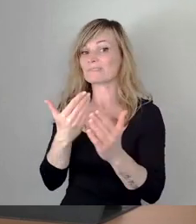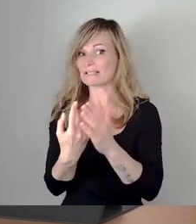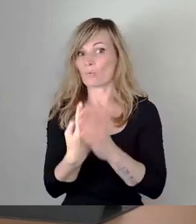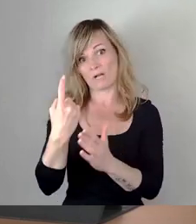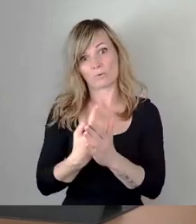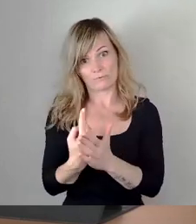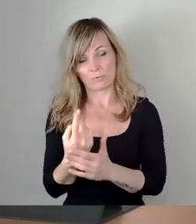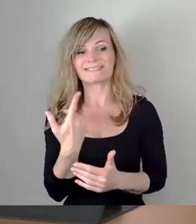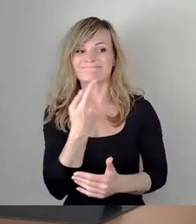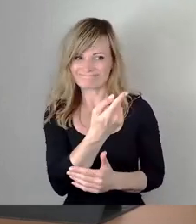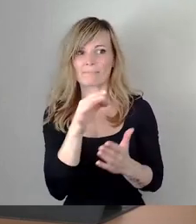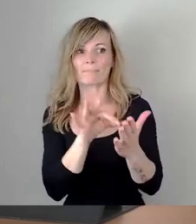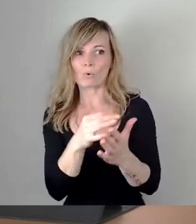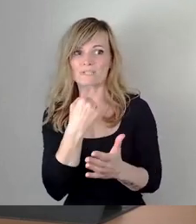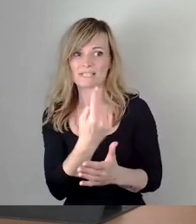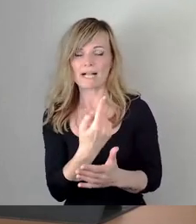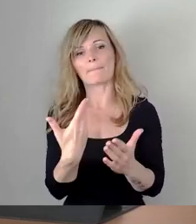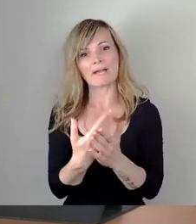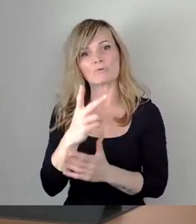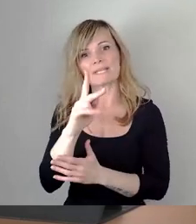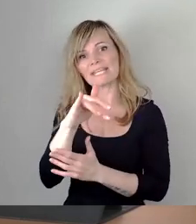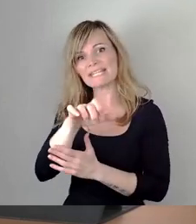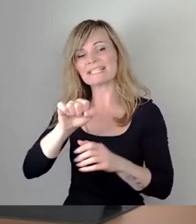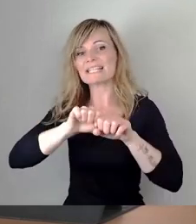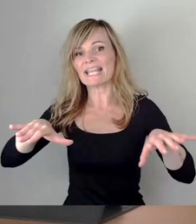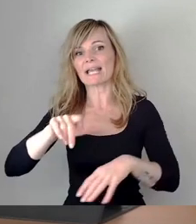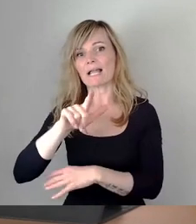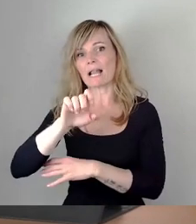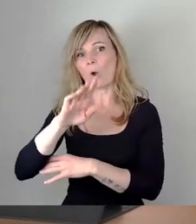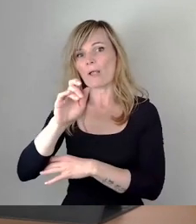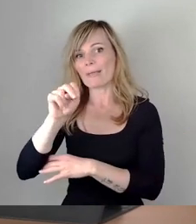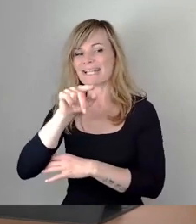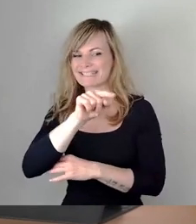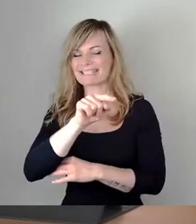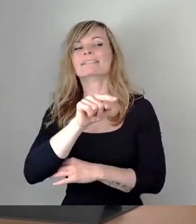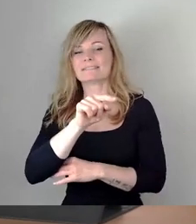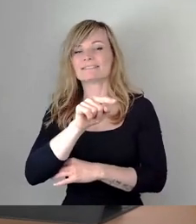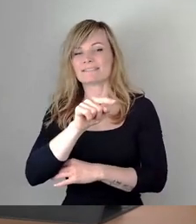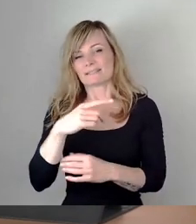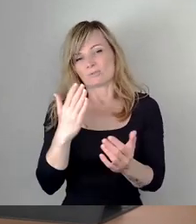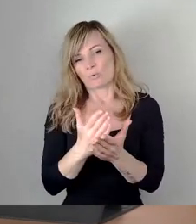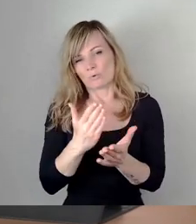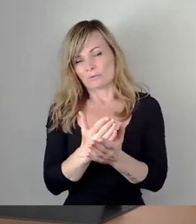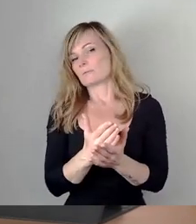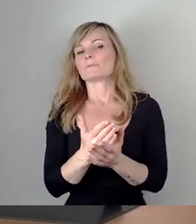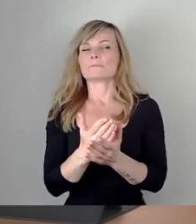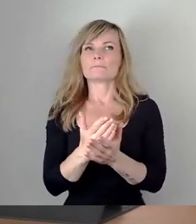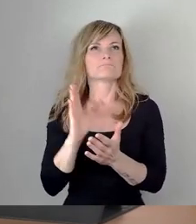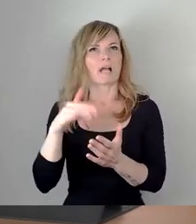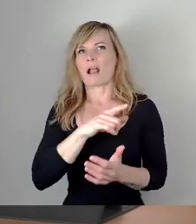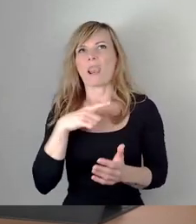den Sie angeschnitten haben, den Kiessee-Leupen, da haben wir auch, die Diskussion läuft ja schon